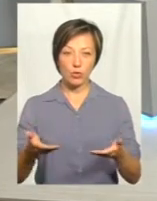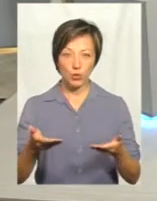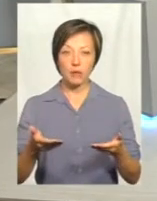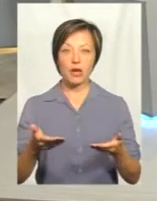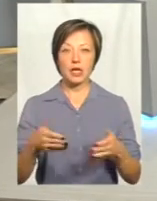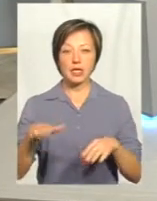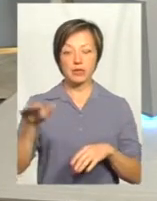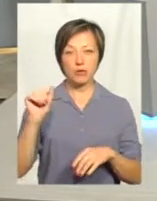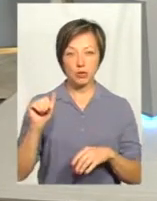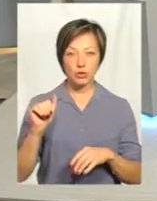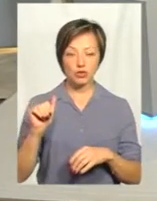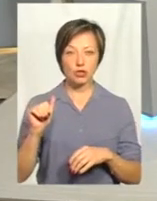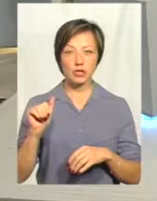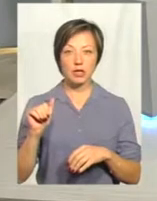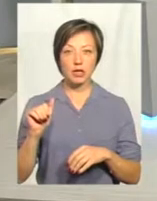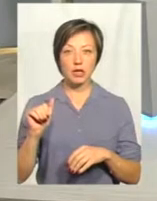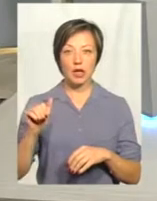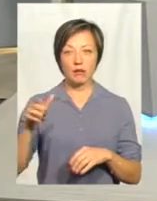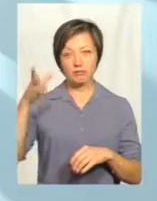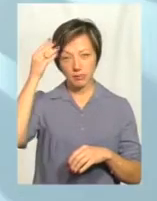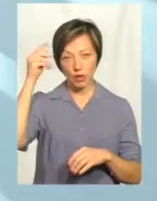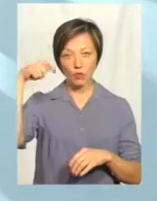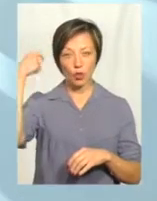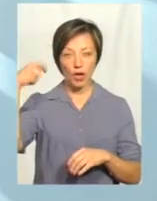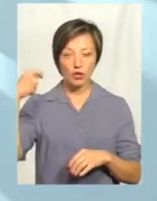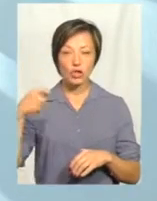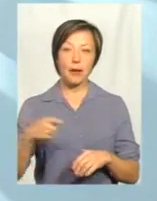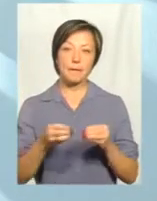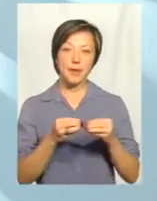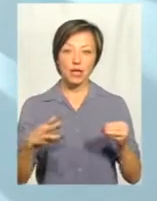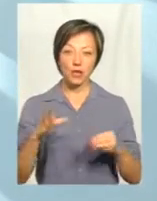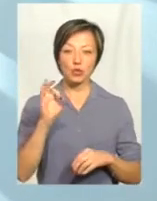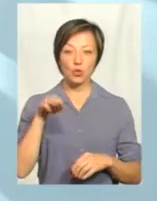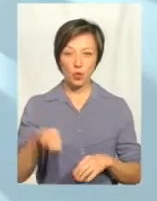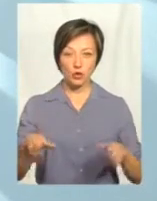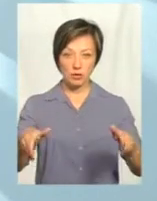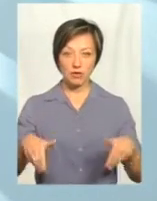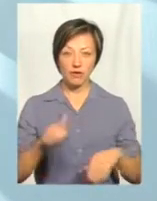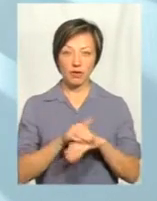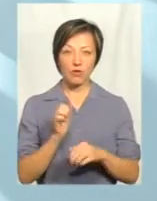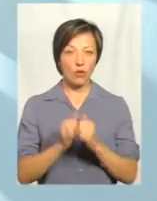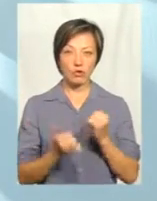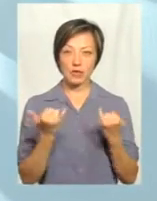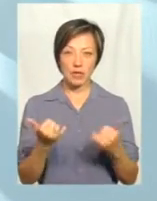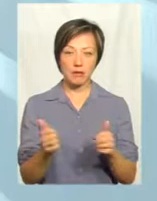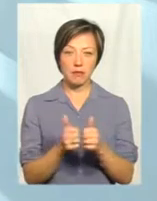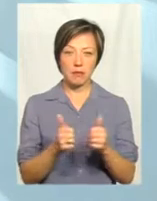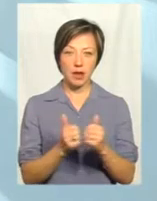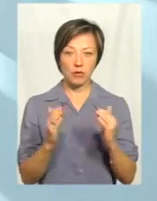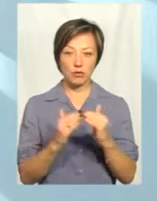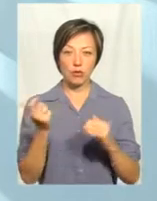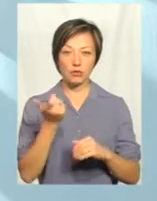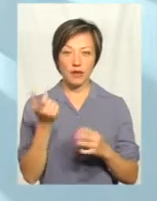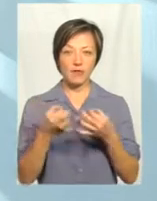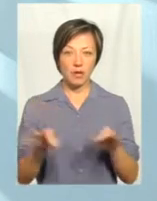які ми запозичили в тій же самій Туреччині, то фактично 15 соток, яких є фактично в кожного заробі біля господарства